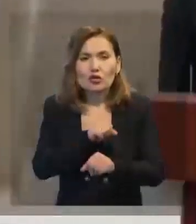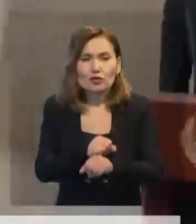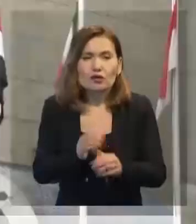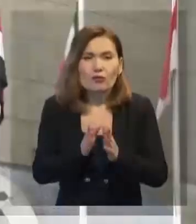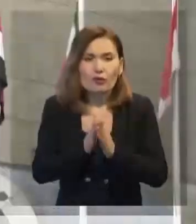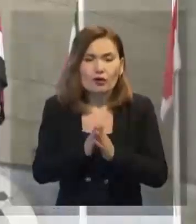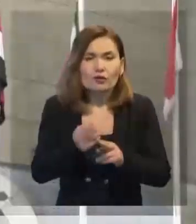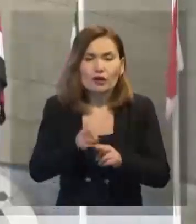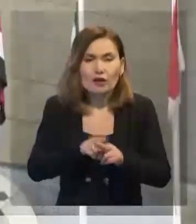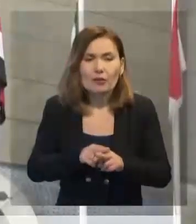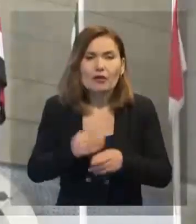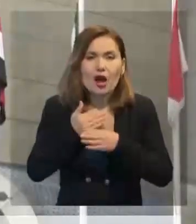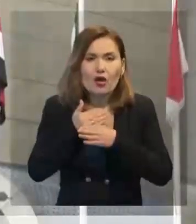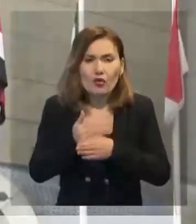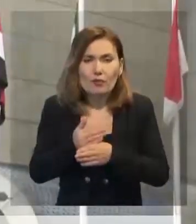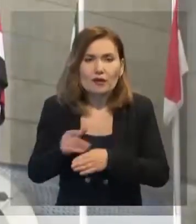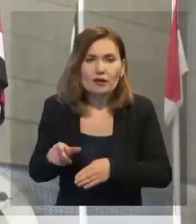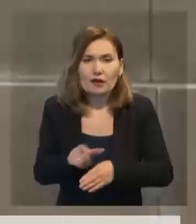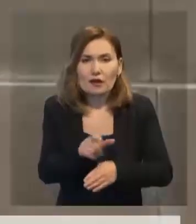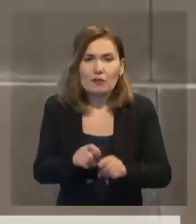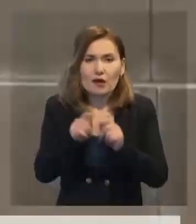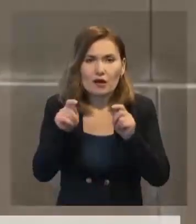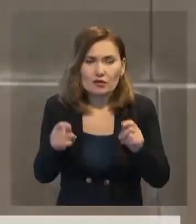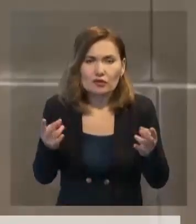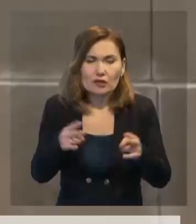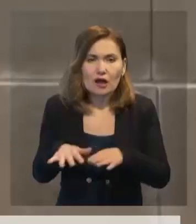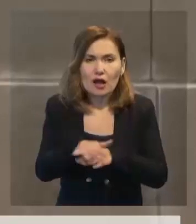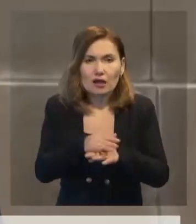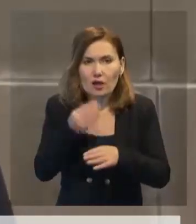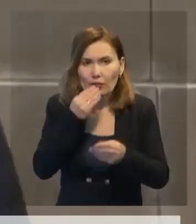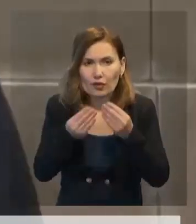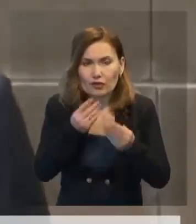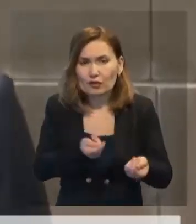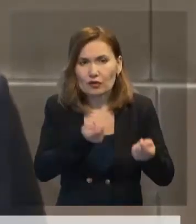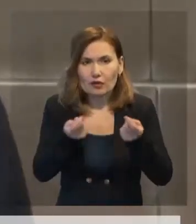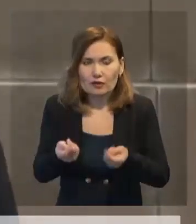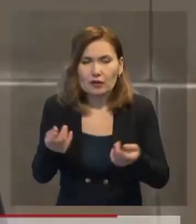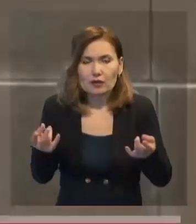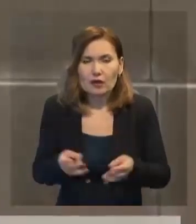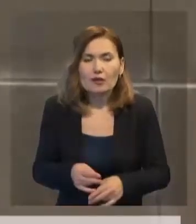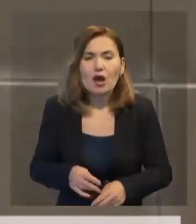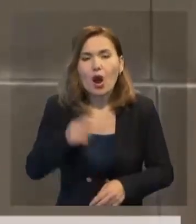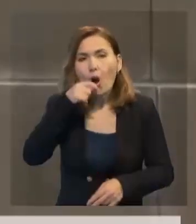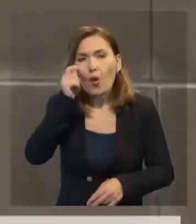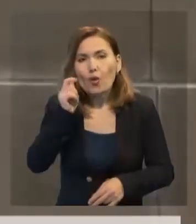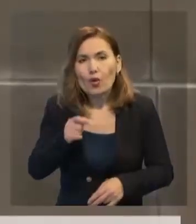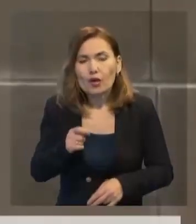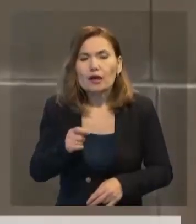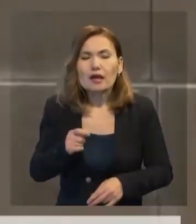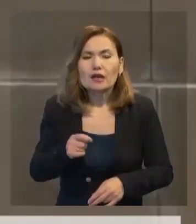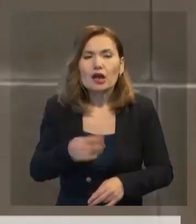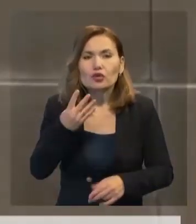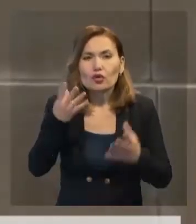айтыуынша, бұл гуманитарлық дәліз әш ұшын қажет. Бесеміден баста Украинада төртінгі оғатпау тәртібін